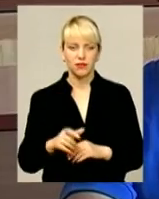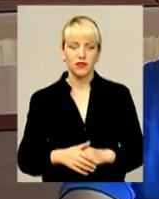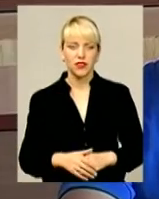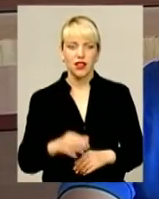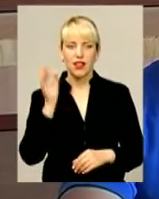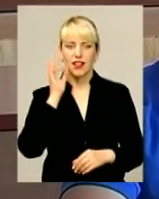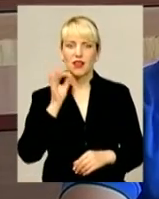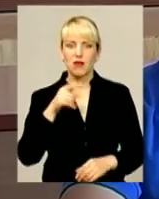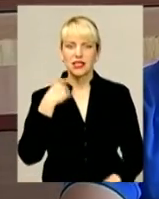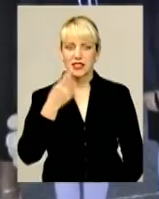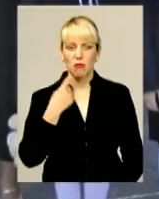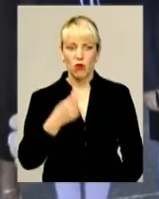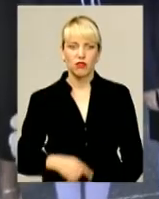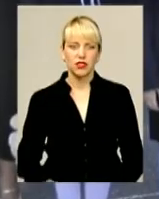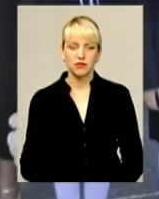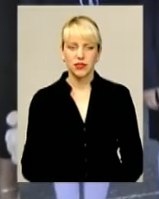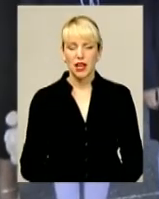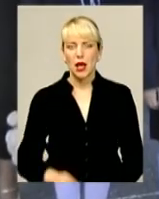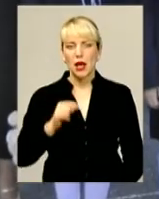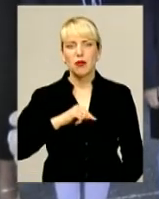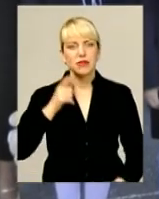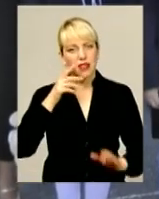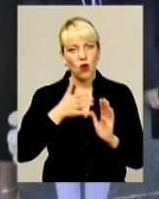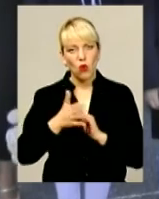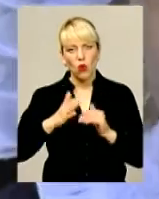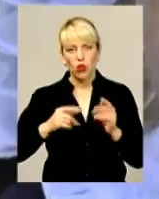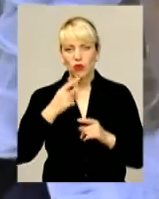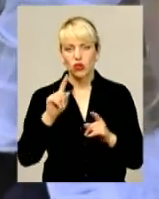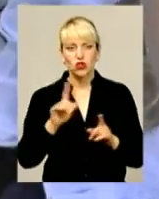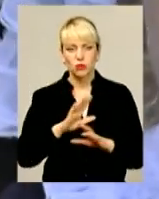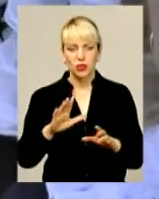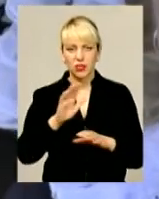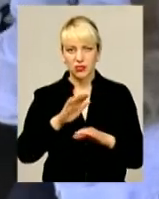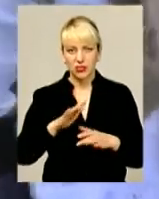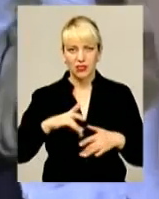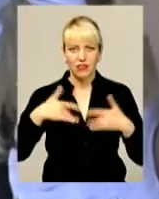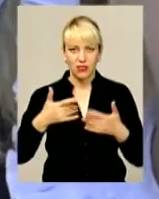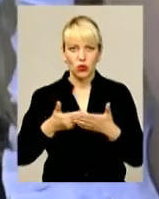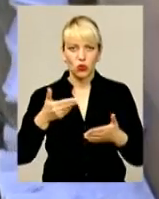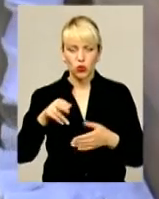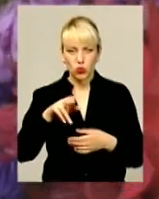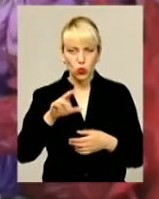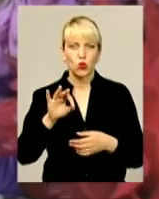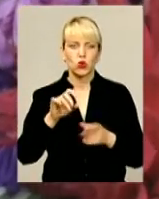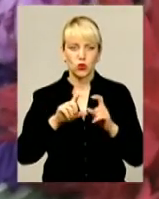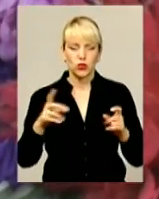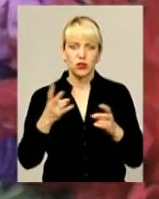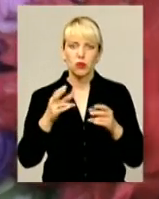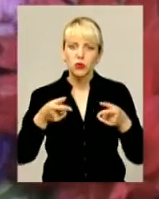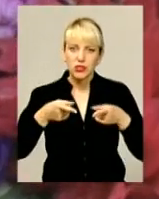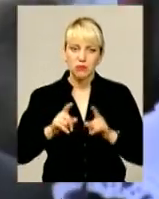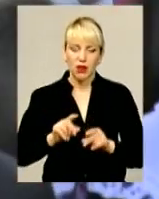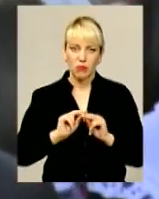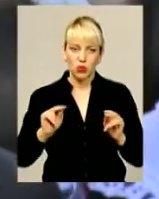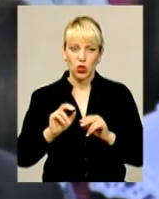німецька мова. Психологи переконані, аби не відвернути першачка від школи в перші дні, потрібно бути справжнім педагогом.